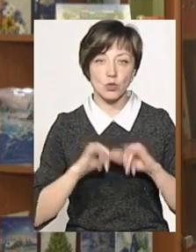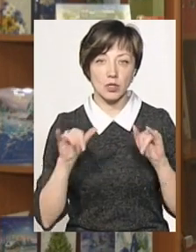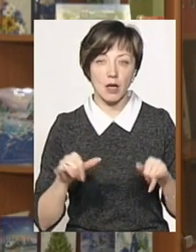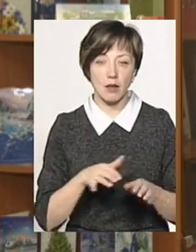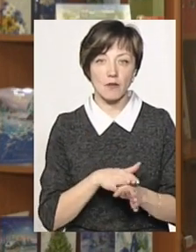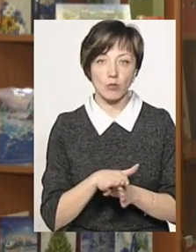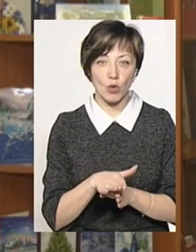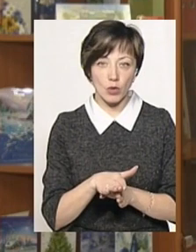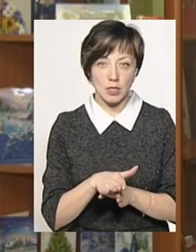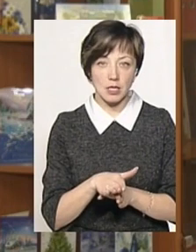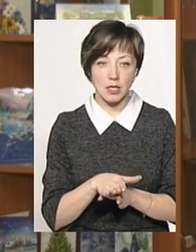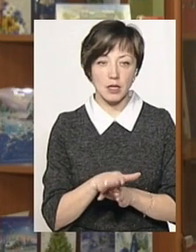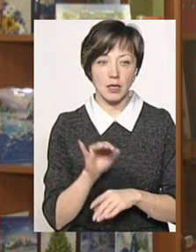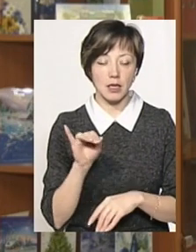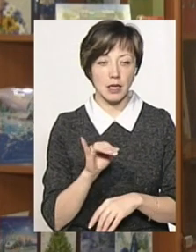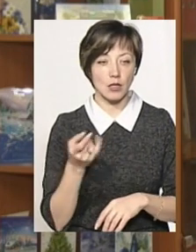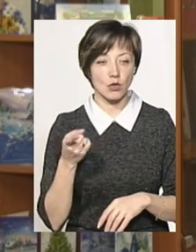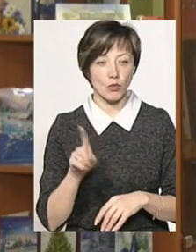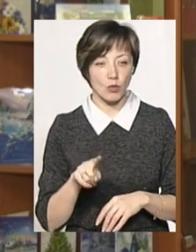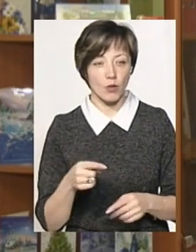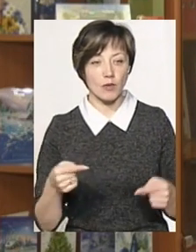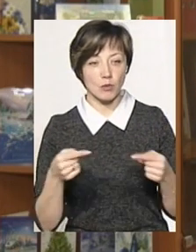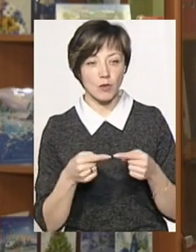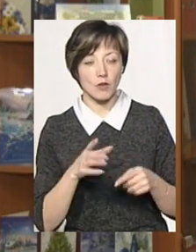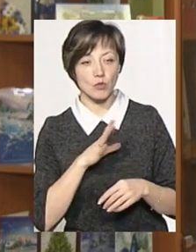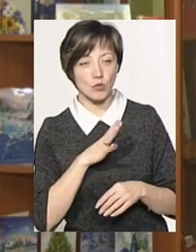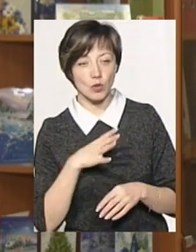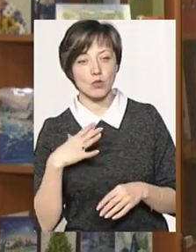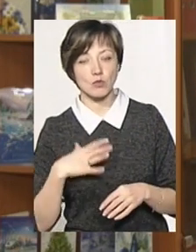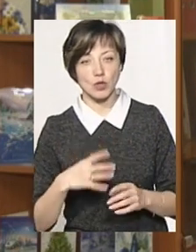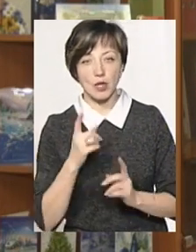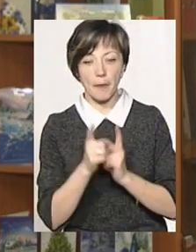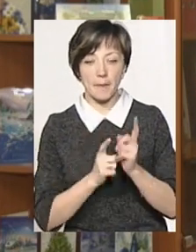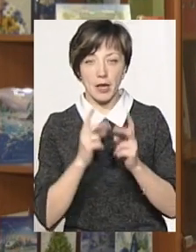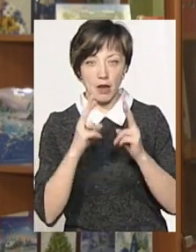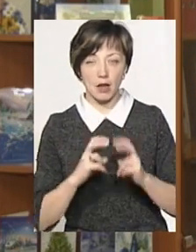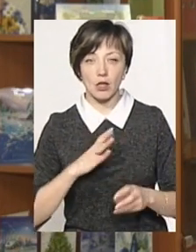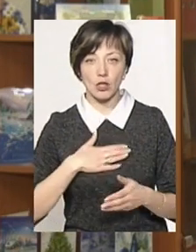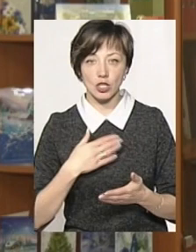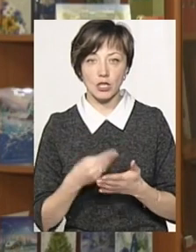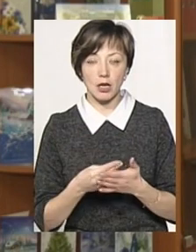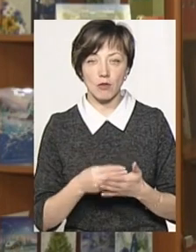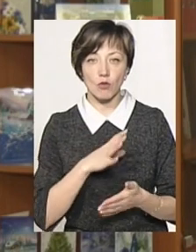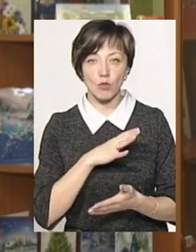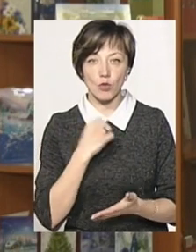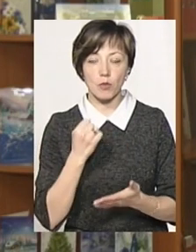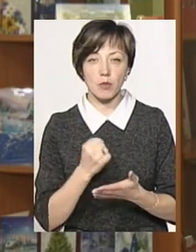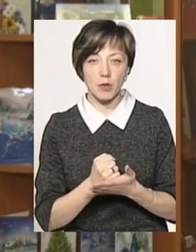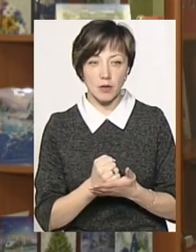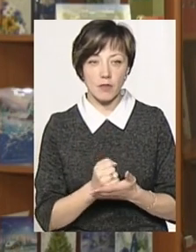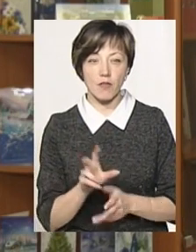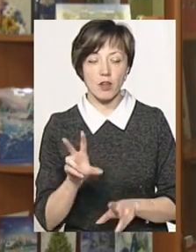відбулося. І тому, відповідно, ми були змушені переглядати наш тариф. І було прийнято, я